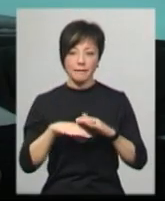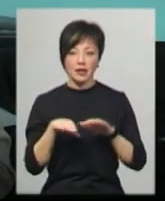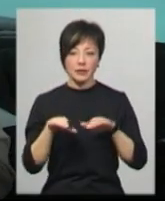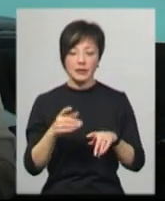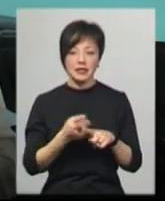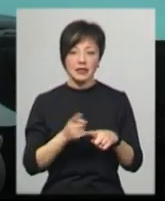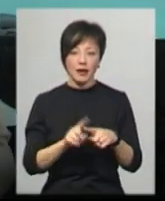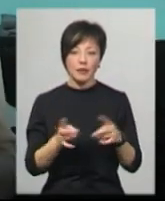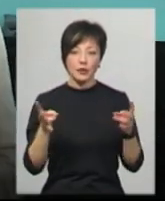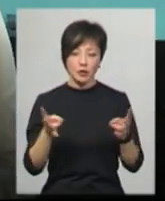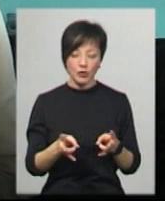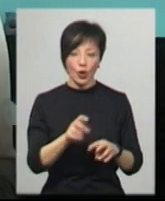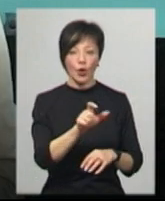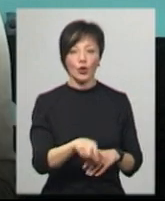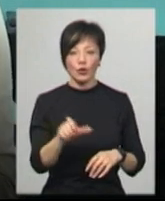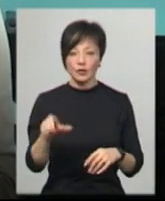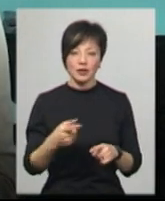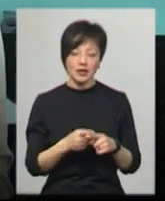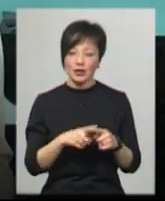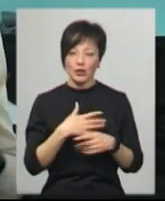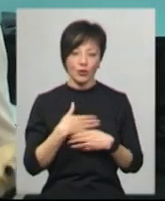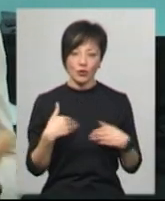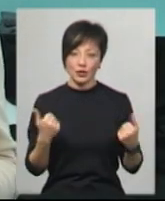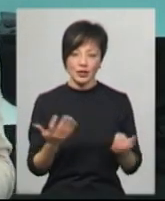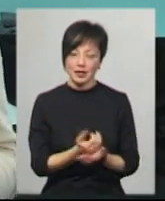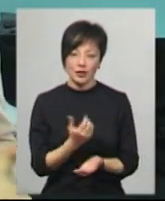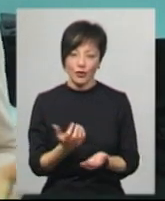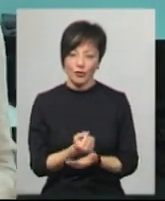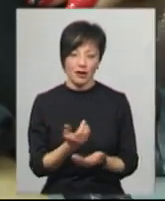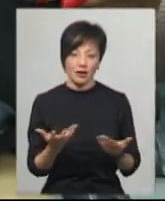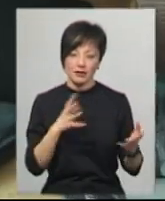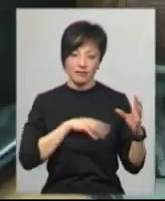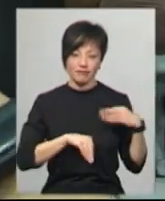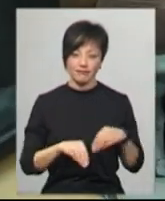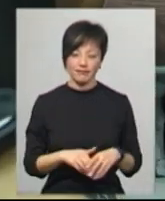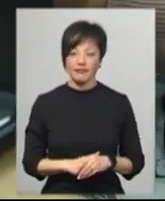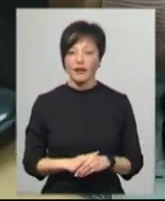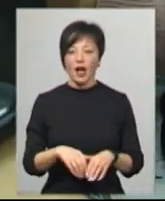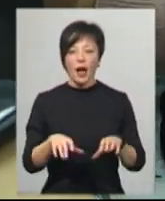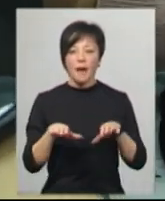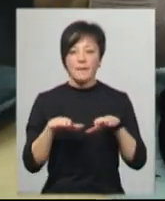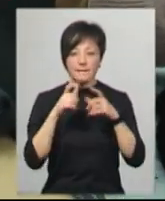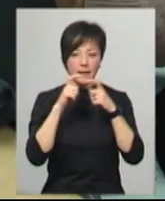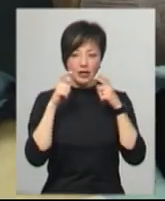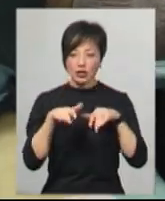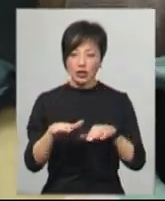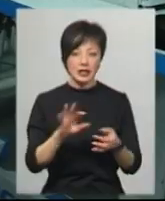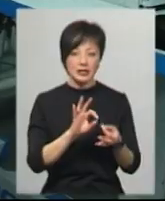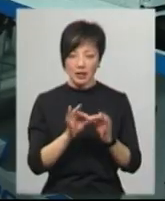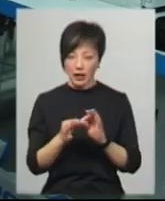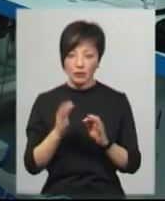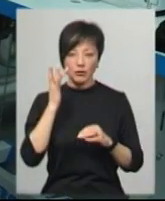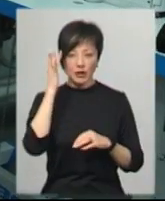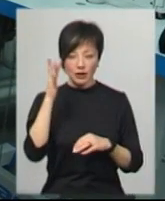Це потрібно і людям, і на цьому не хочеться заробляти. Хоч маски шити нескладно, і це теж робота,